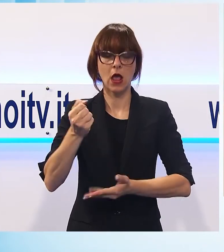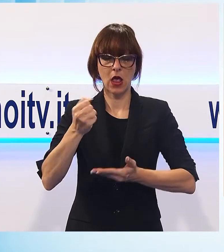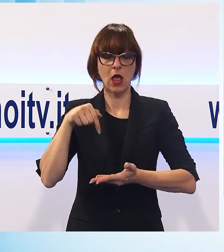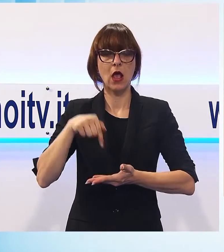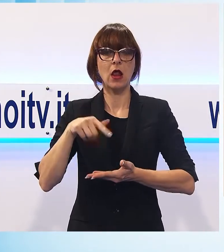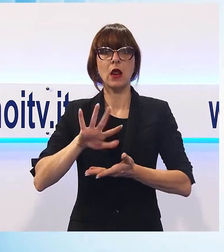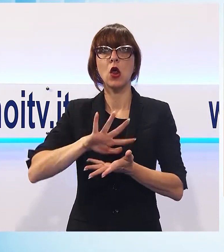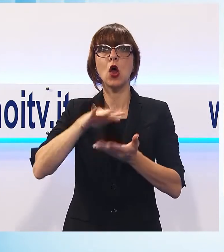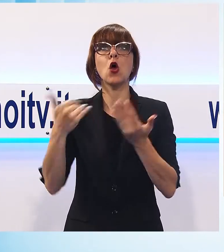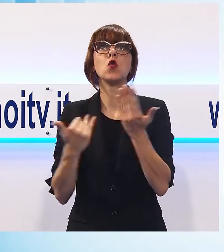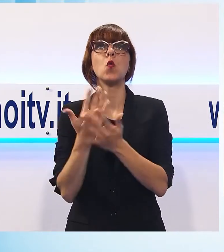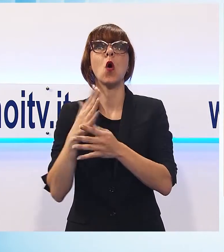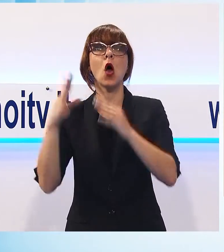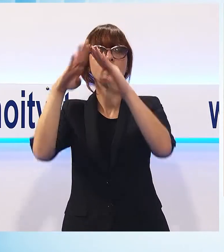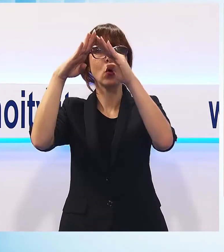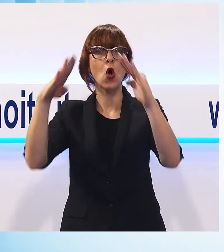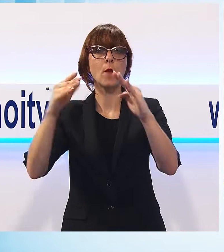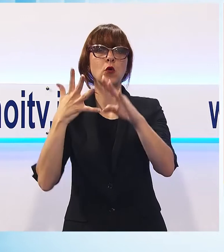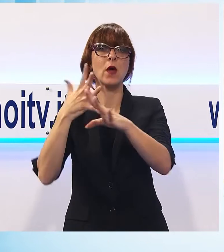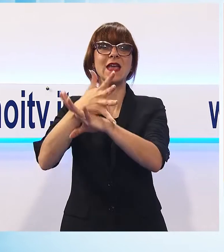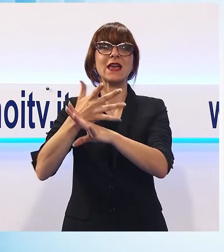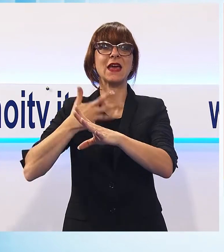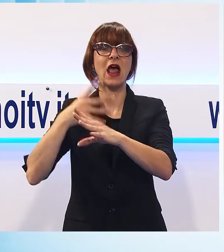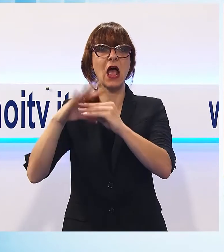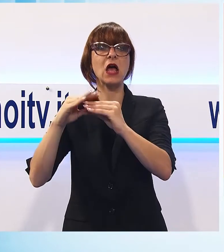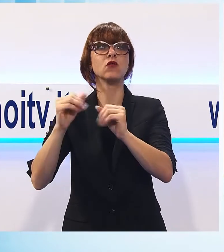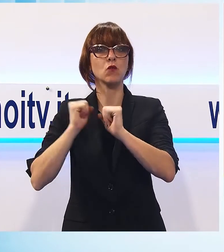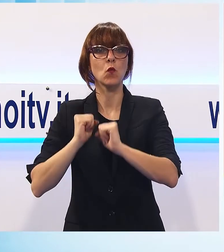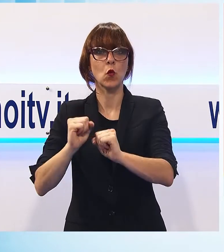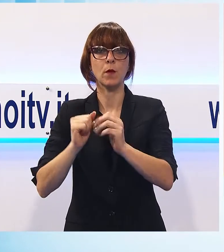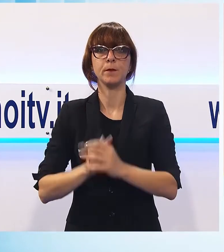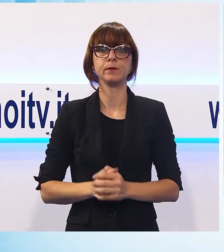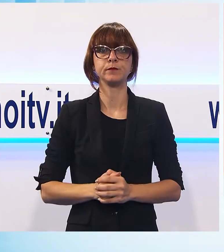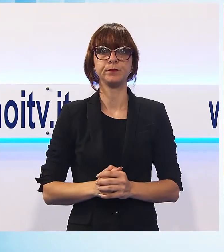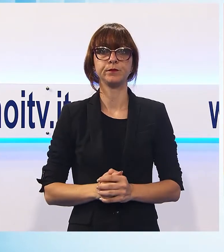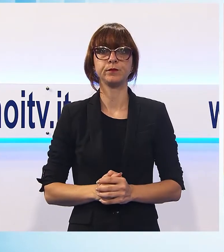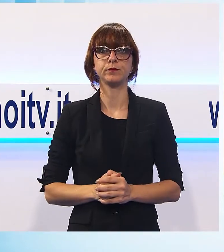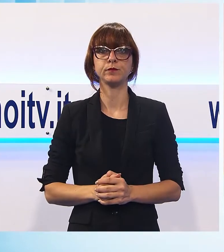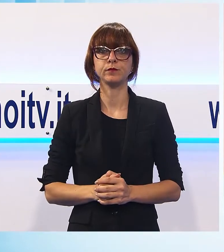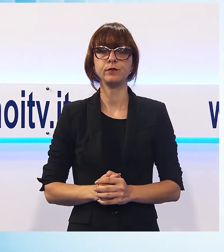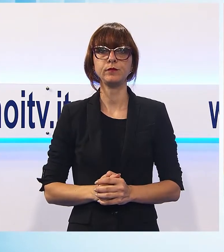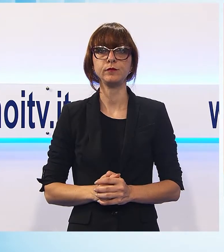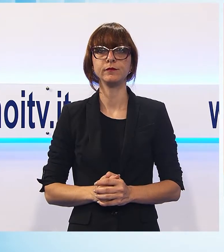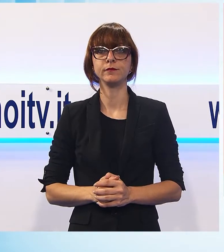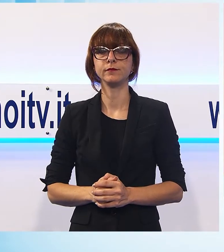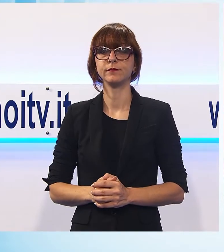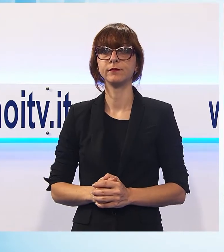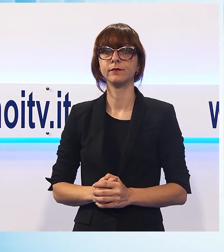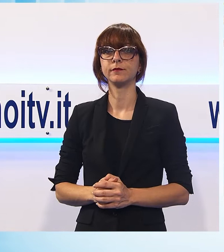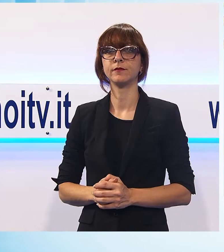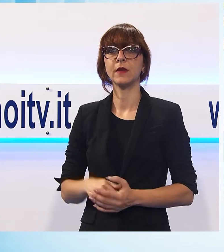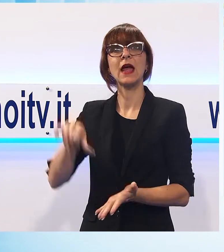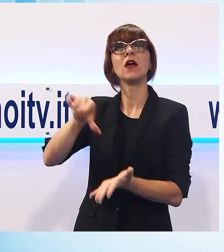nuova tettoia all'ingresso della struttura. Sicuramente è un piacere festeggiare i 30 anni del centro anziani.